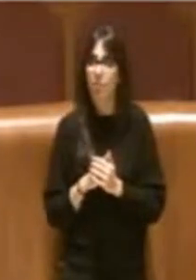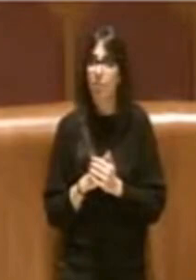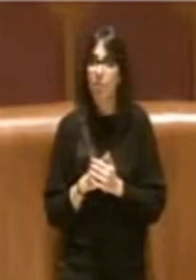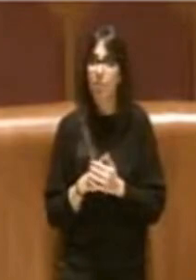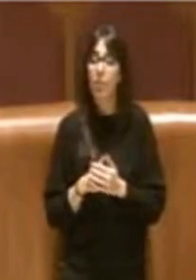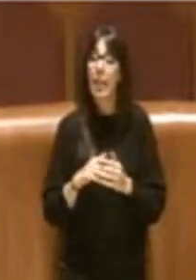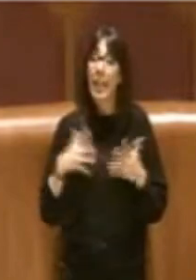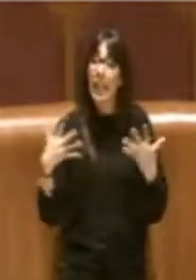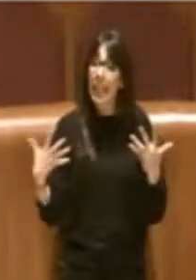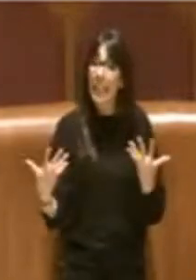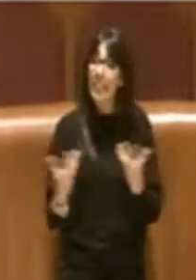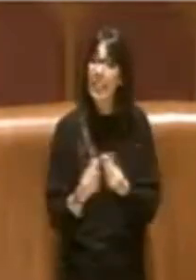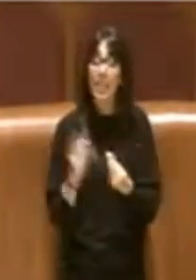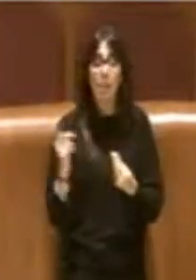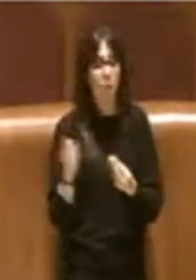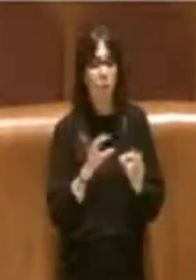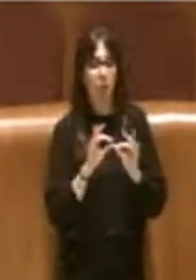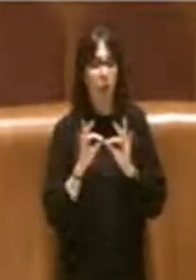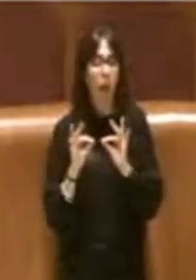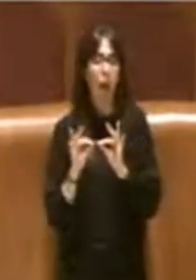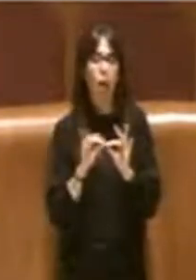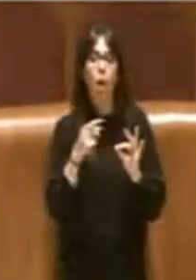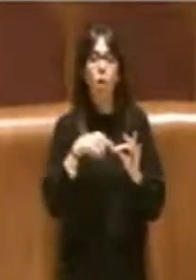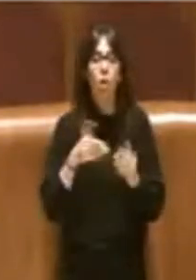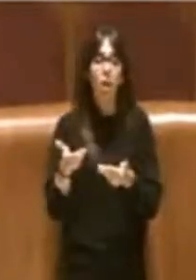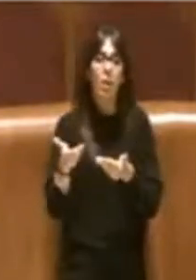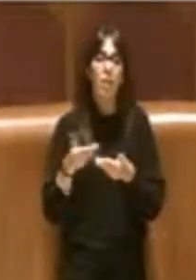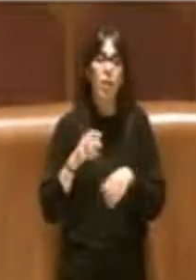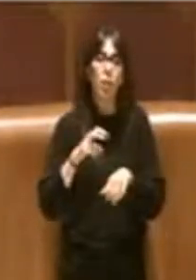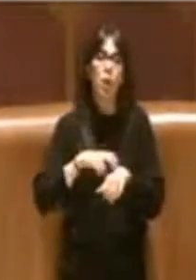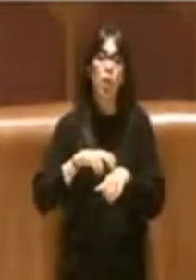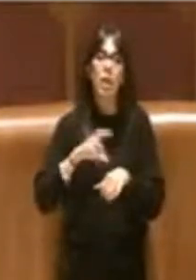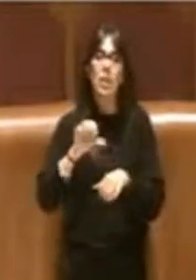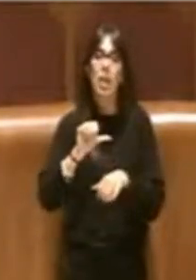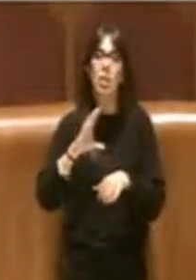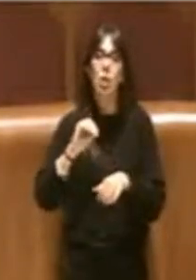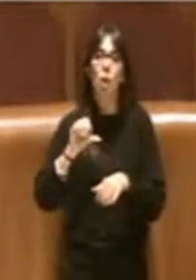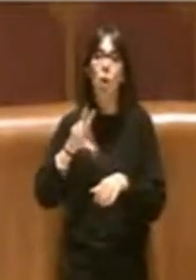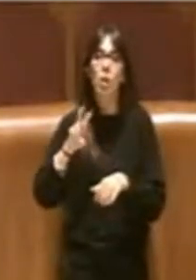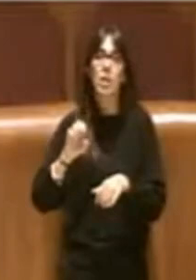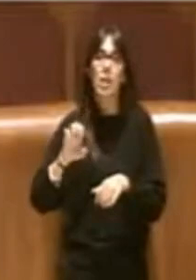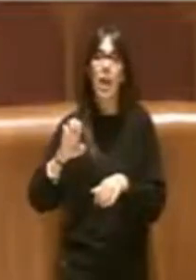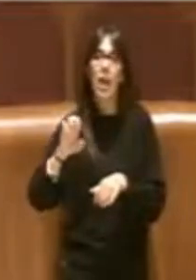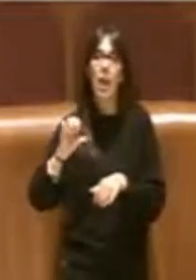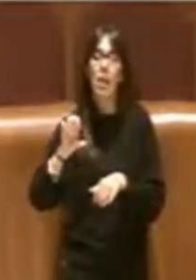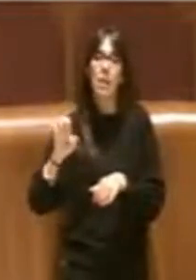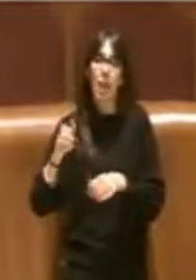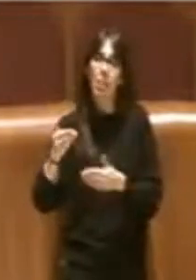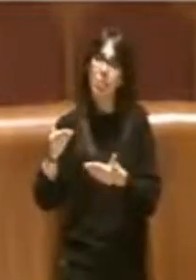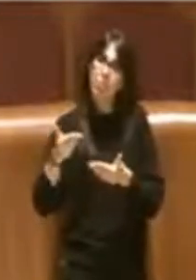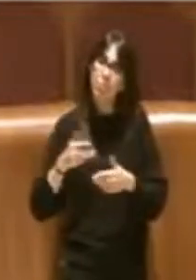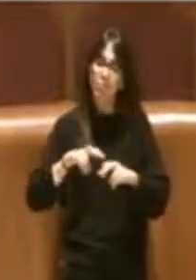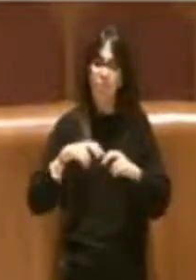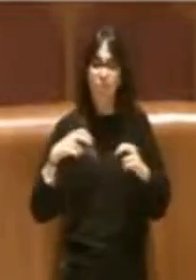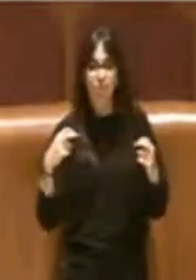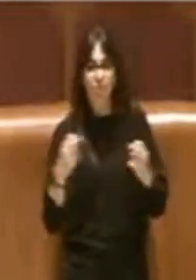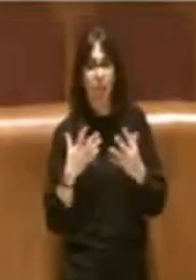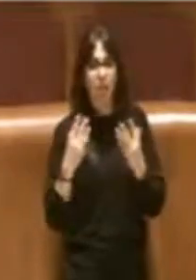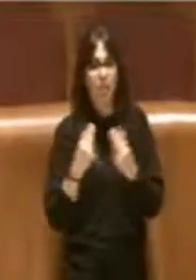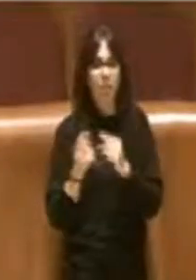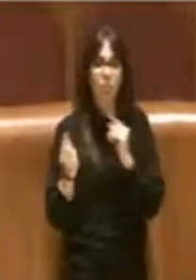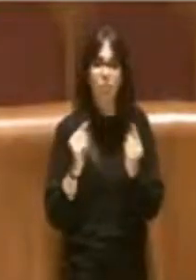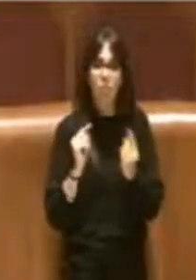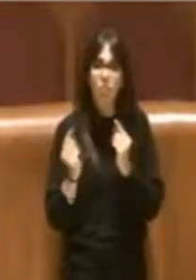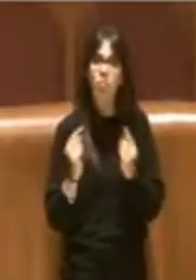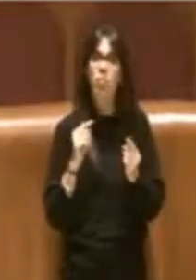Tutti insieme, tutti d'accordo, invitammo la dottoressa scozzese a una seduta assolutamente in clima collaborativo con la